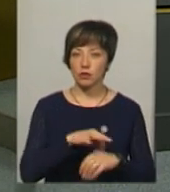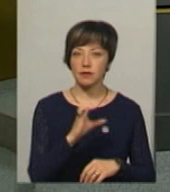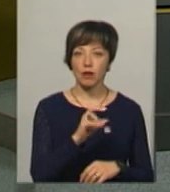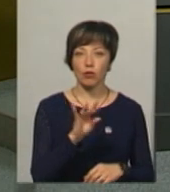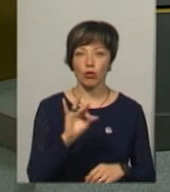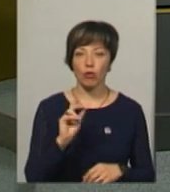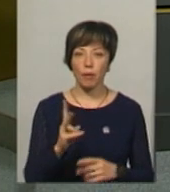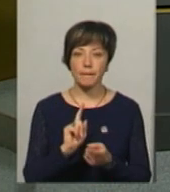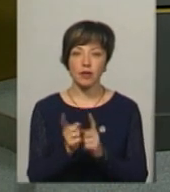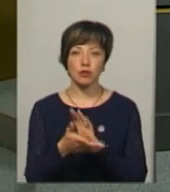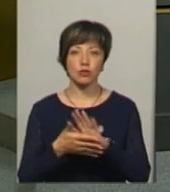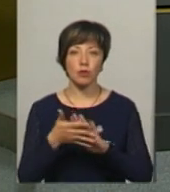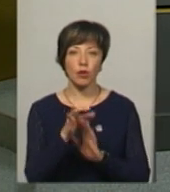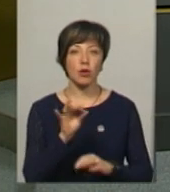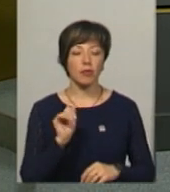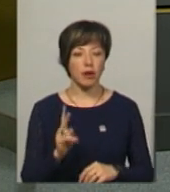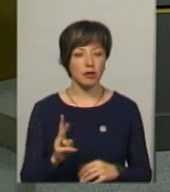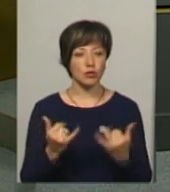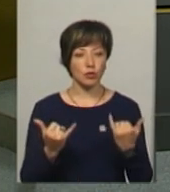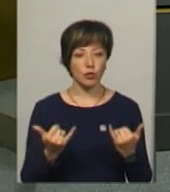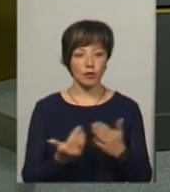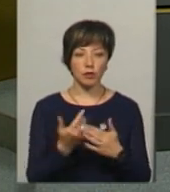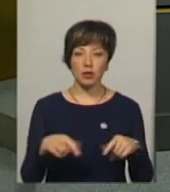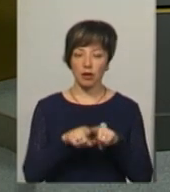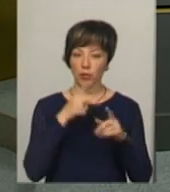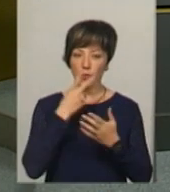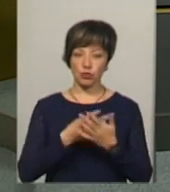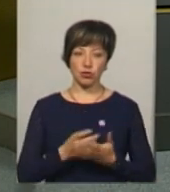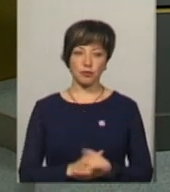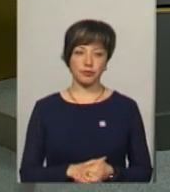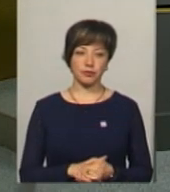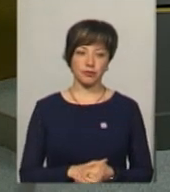Поробок, диктор жестової мови Ольга Рибак. Сьогодні у випуску ви побачите.